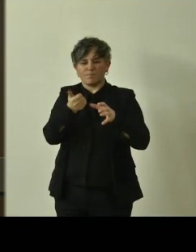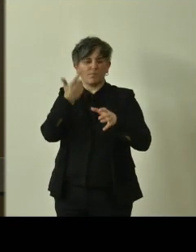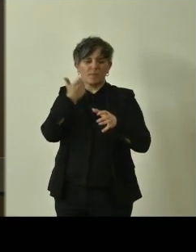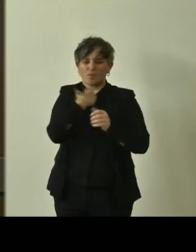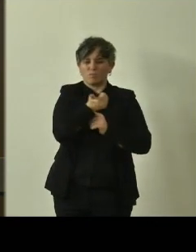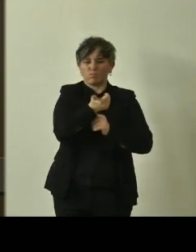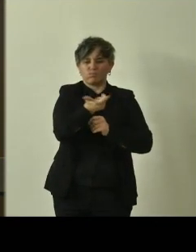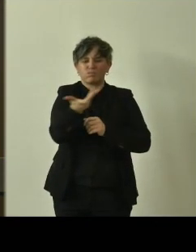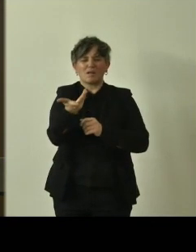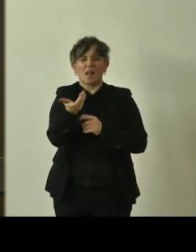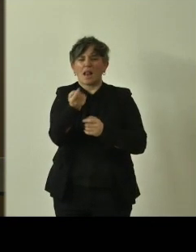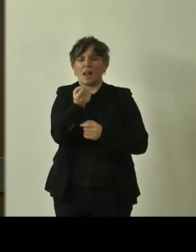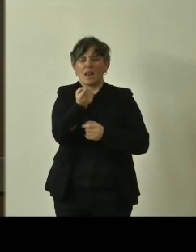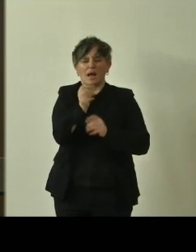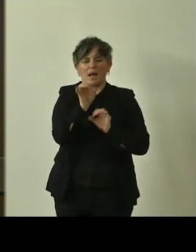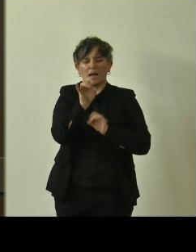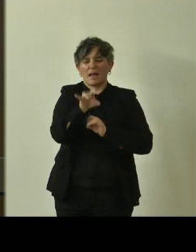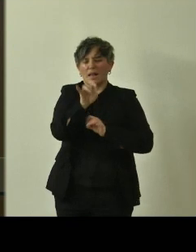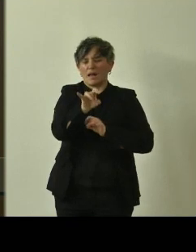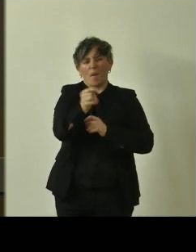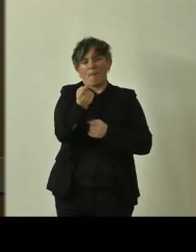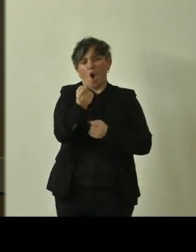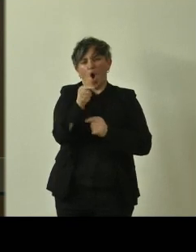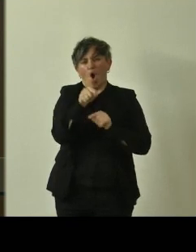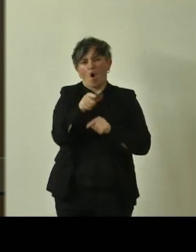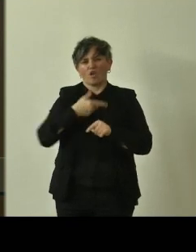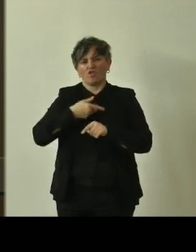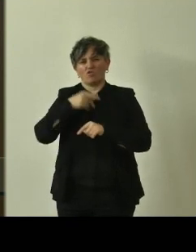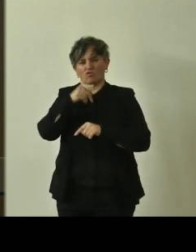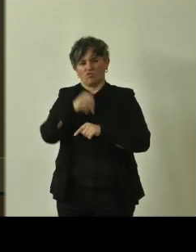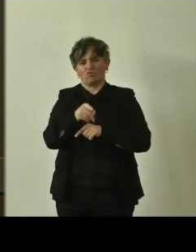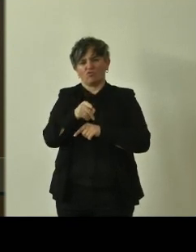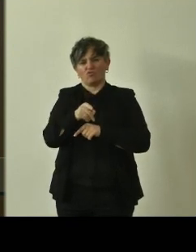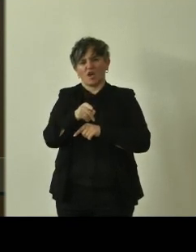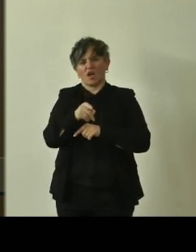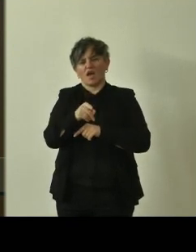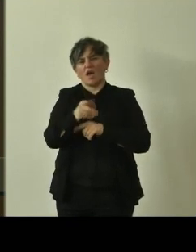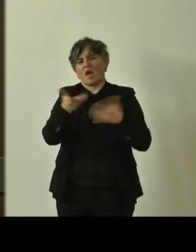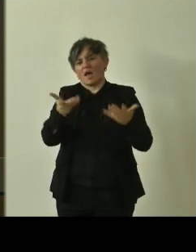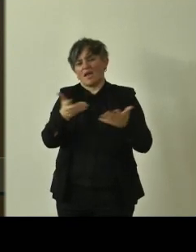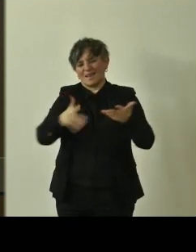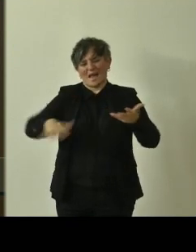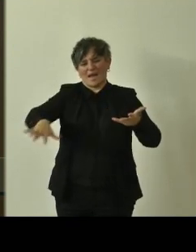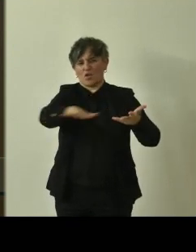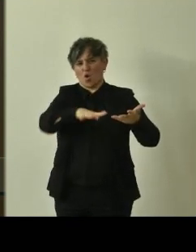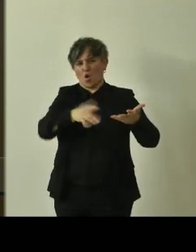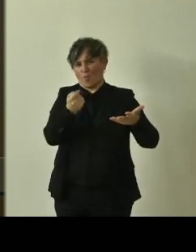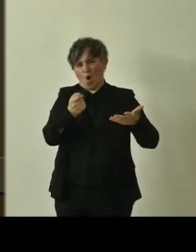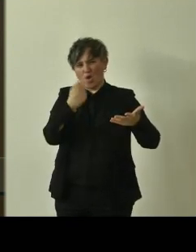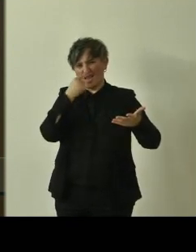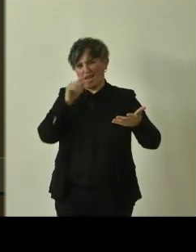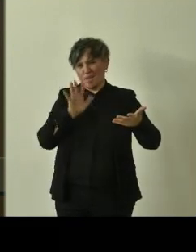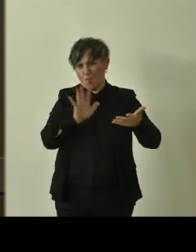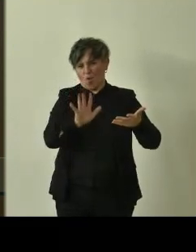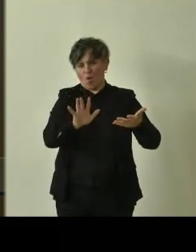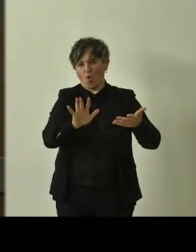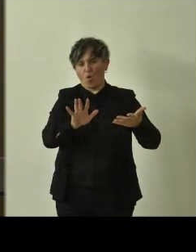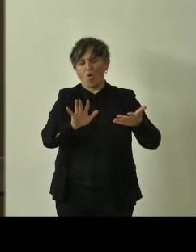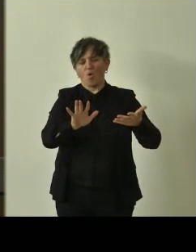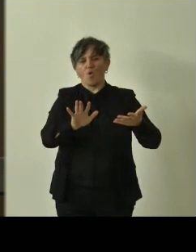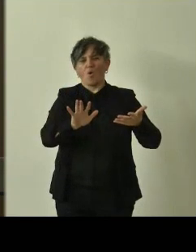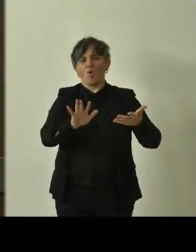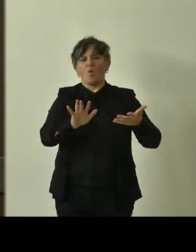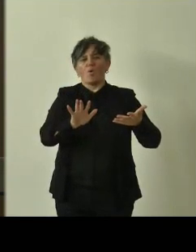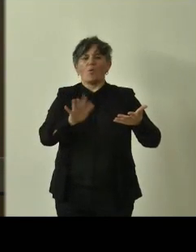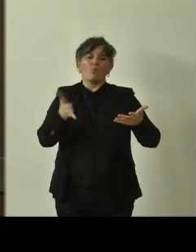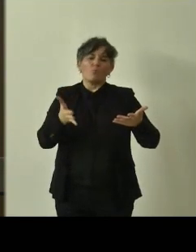esigua, esiguamente rappresentata quella specie in un determinato territorio, oppure è in quel territorio ma